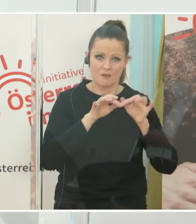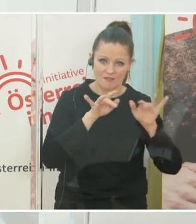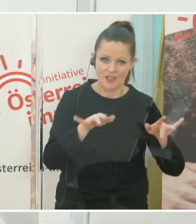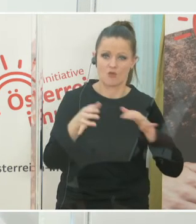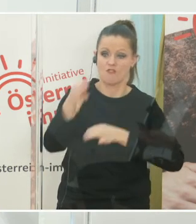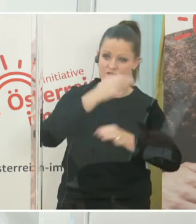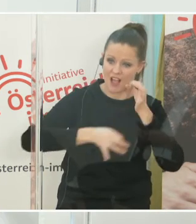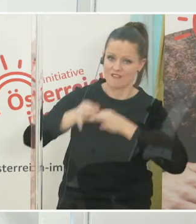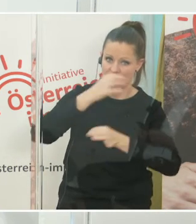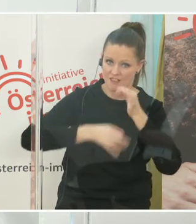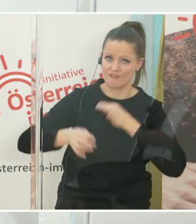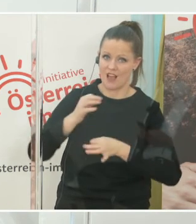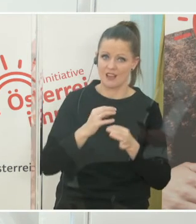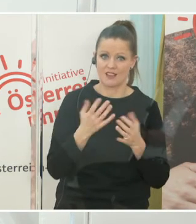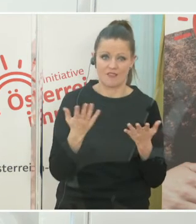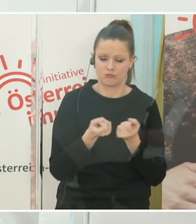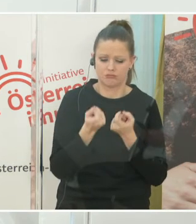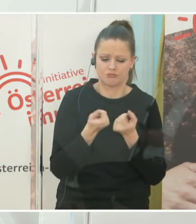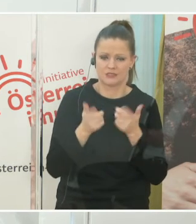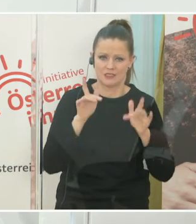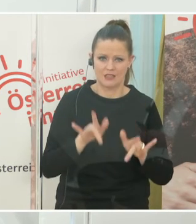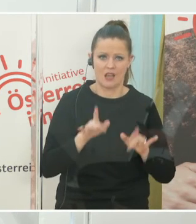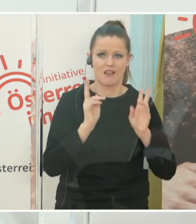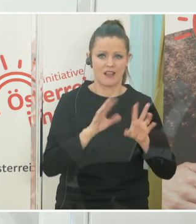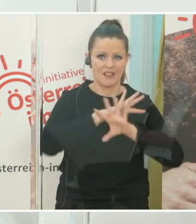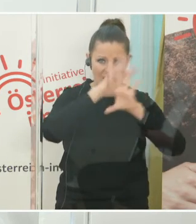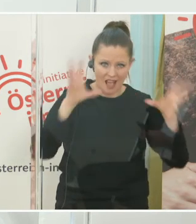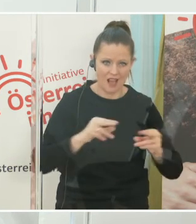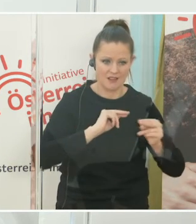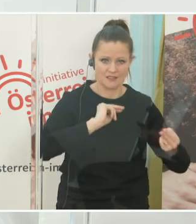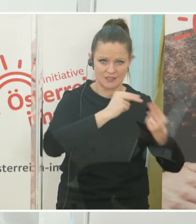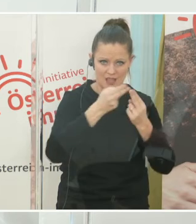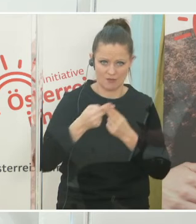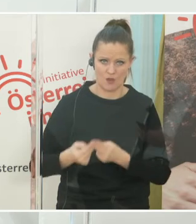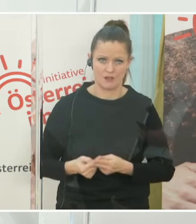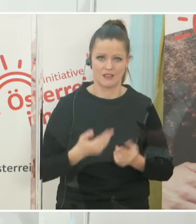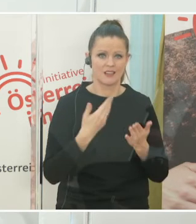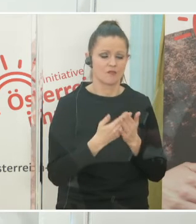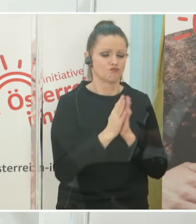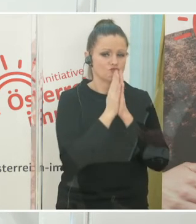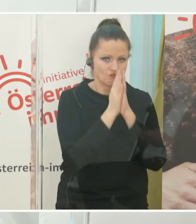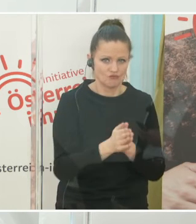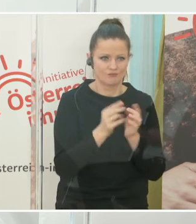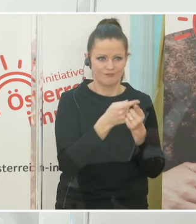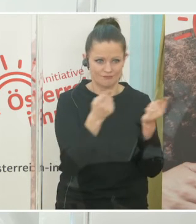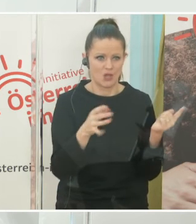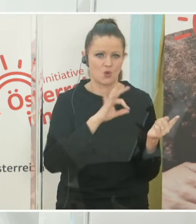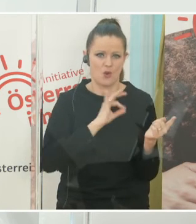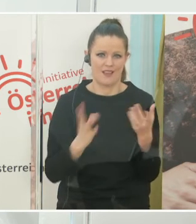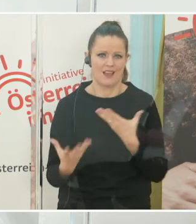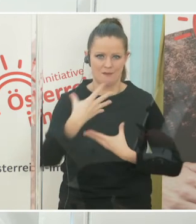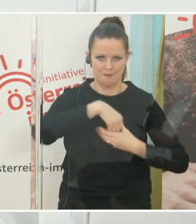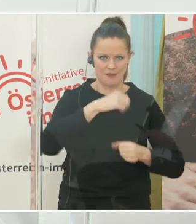Fragen, die hier aufkommen, alles beantworten können. Und da können wir die Kollegen nur bitten, das zu machen, weil dort werden viele